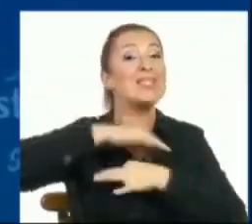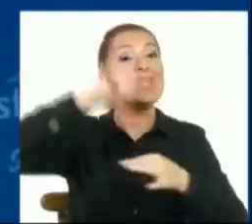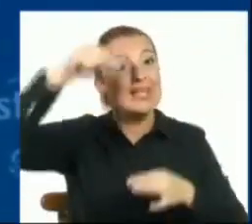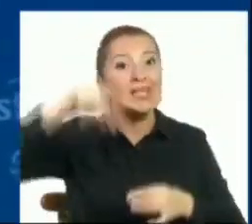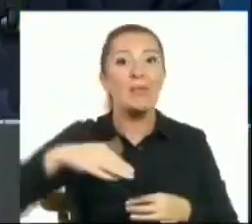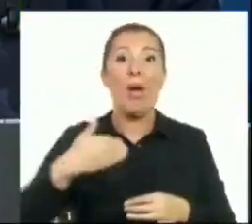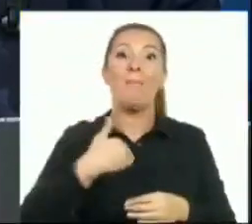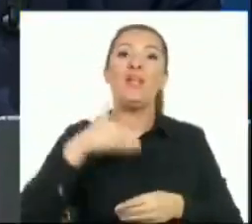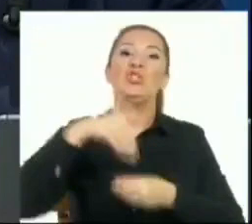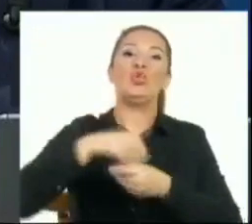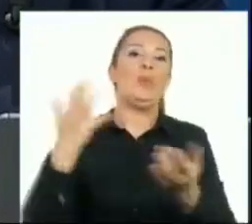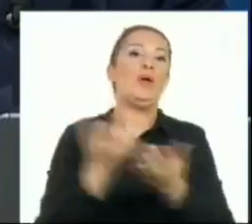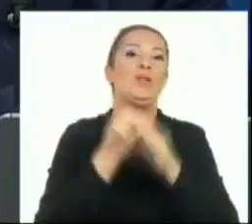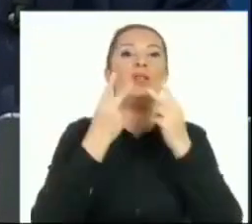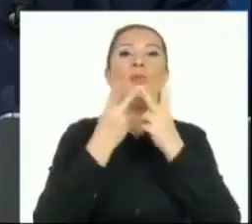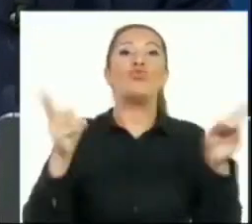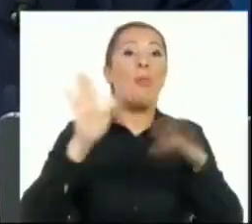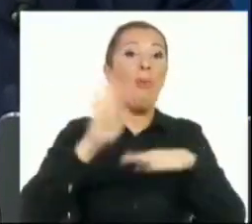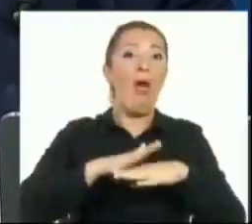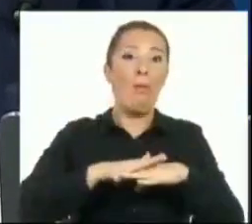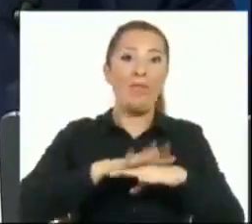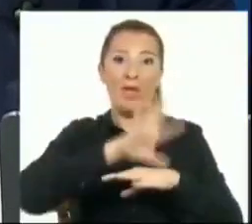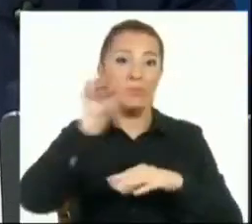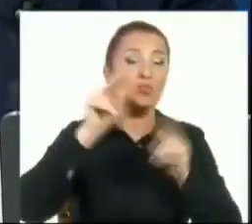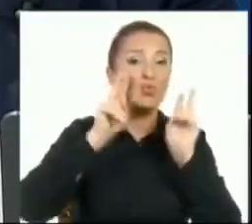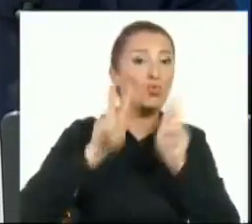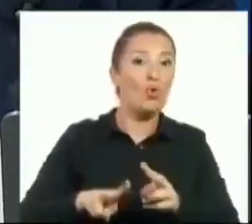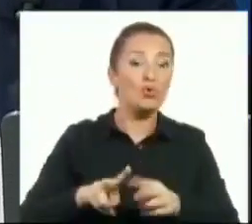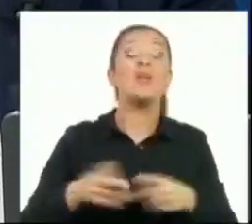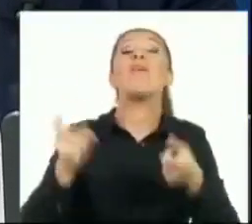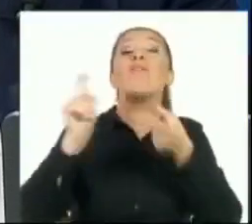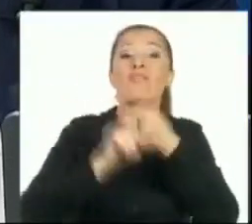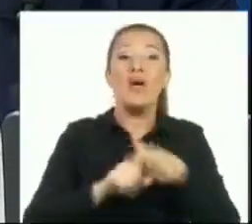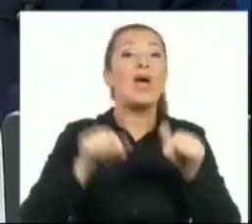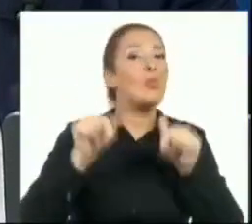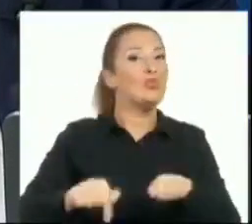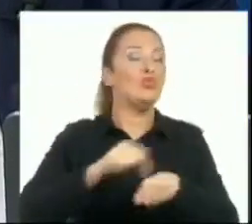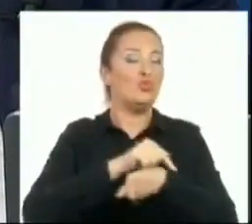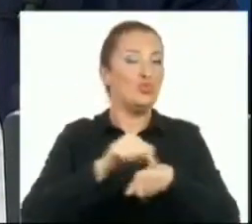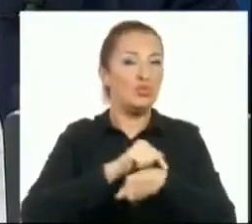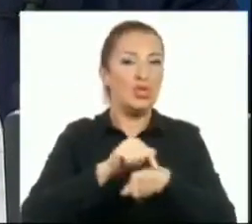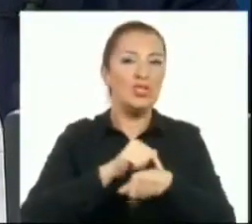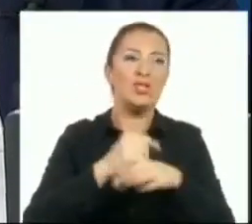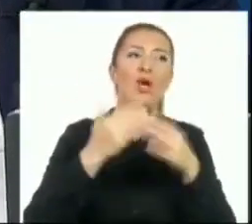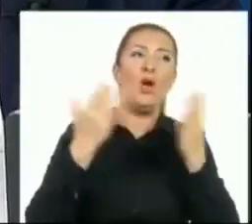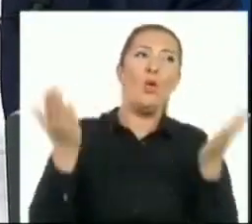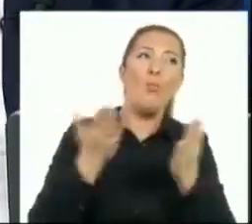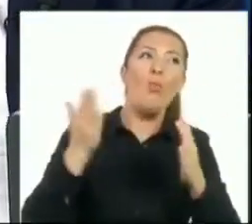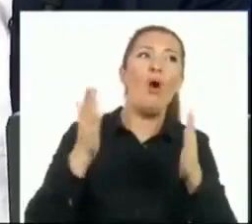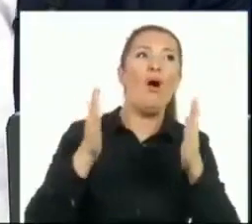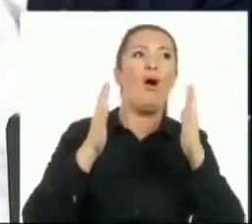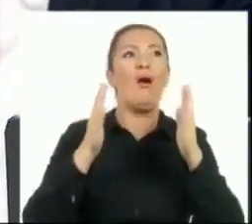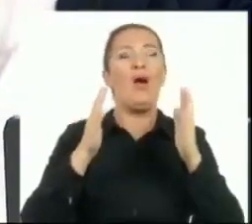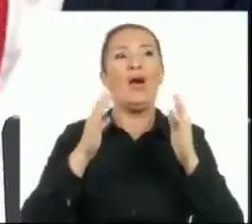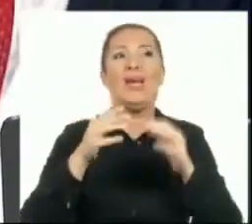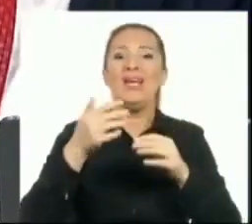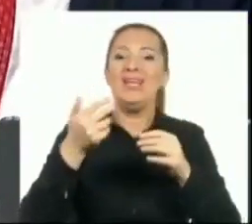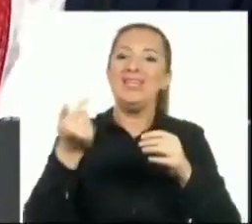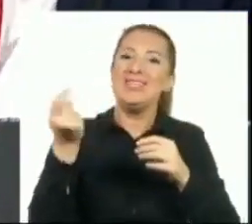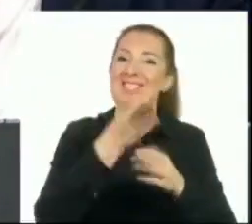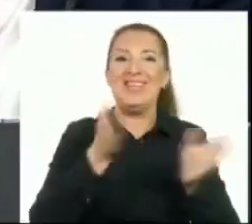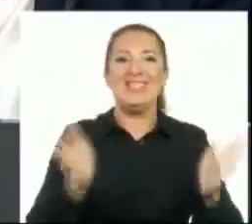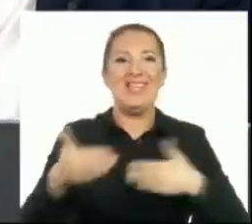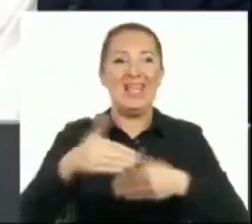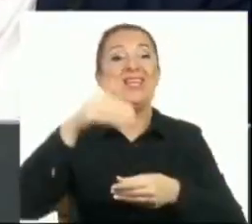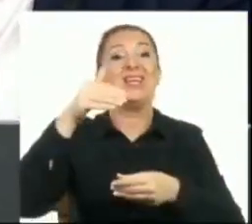seçimi kazandım diye açıklama yaptı. Yani ve bu bir sürecin işte şu kadar sandık sayıldı ve